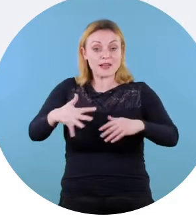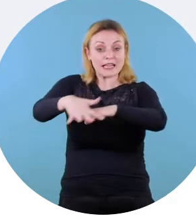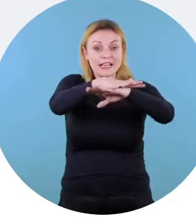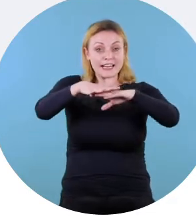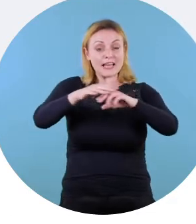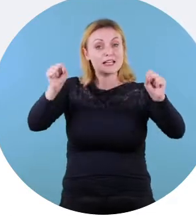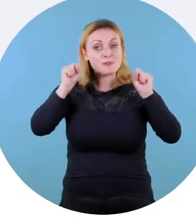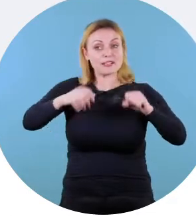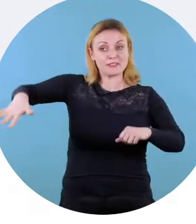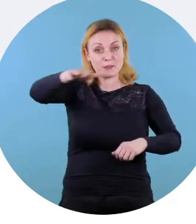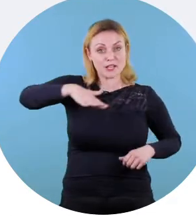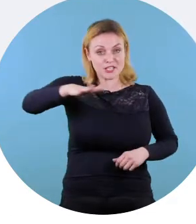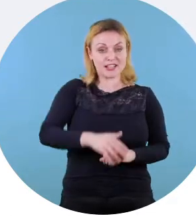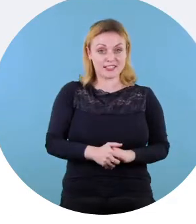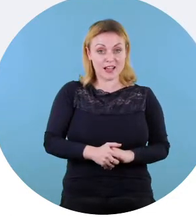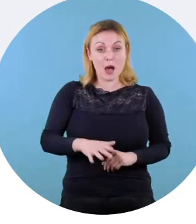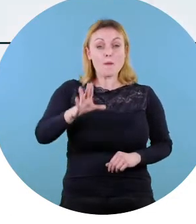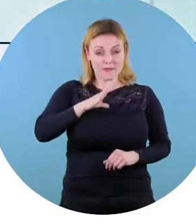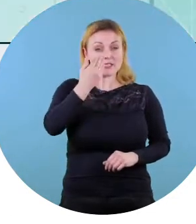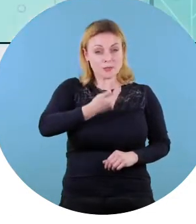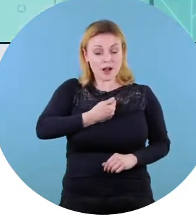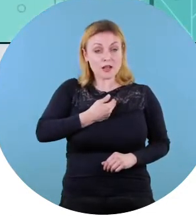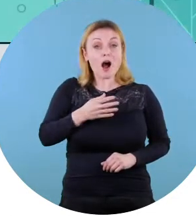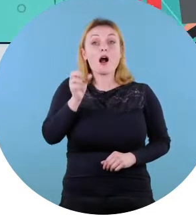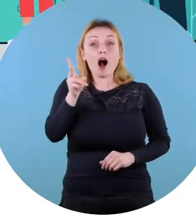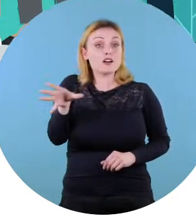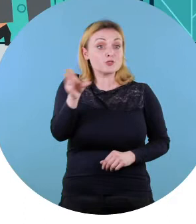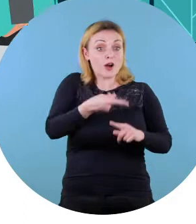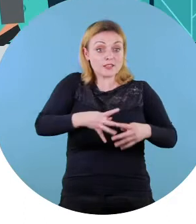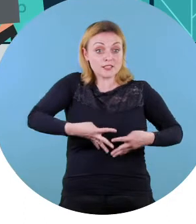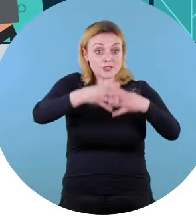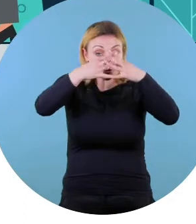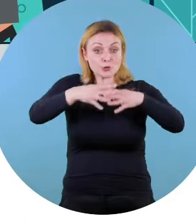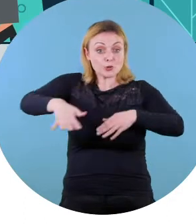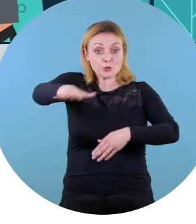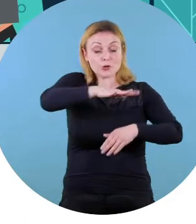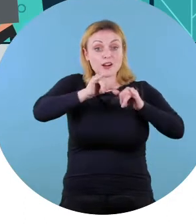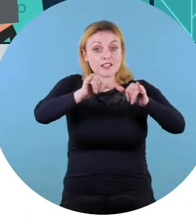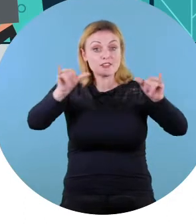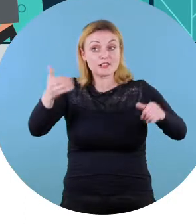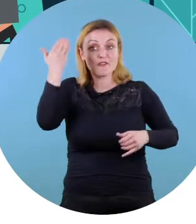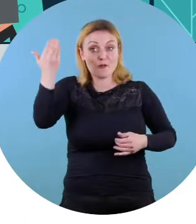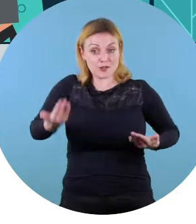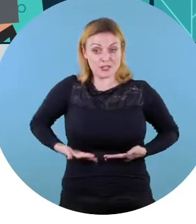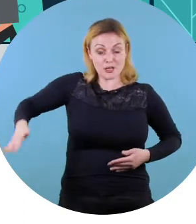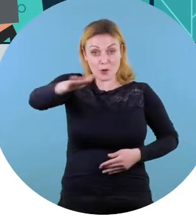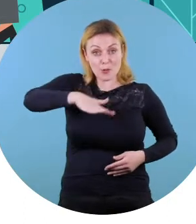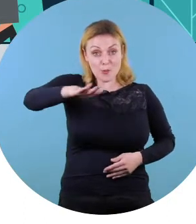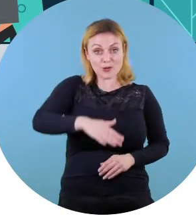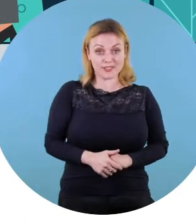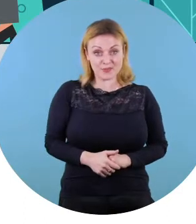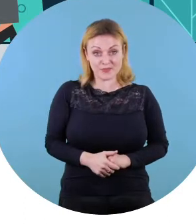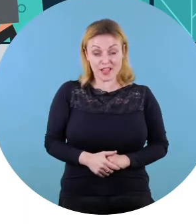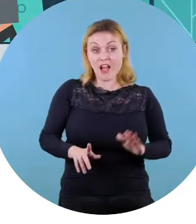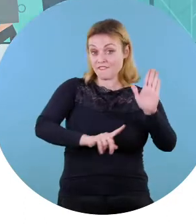современные местные рынки, спортивные площадки. Ты когда-нибудь спрашивал себя, как вся эта инфраструктура развивается в твоем